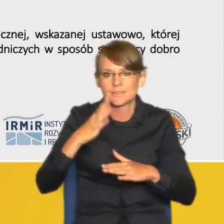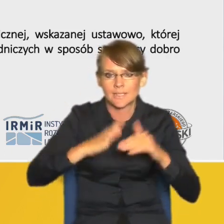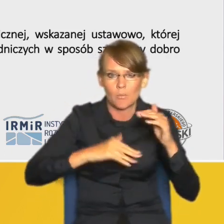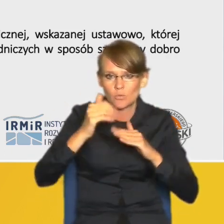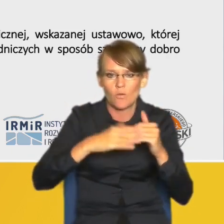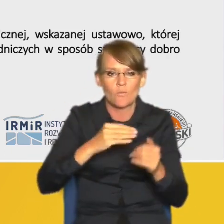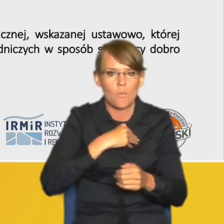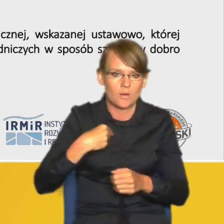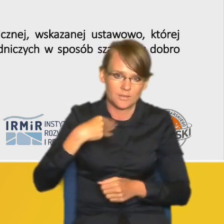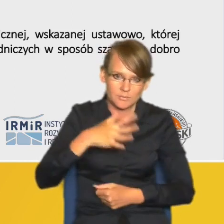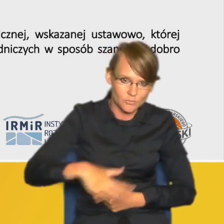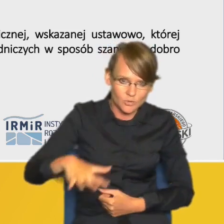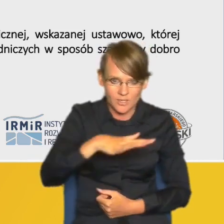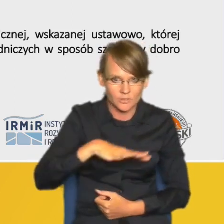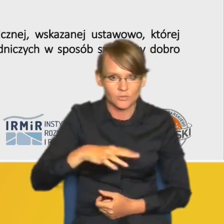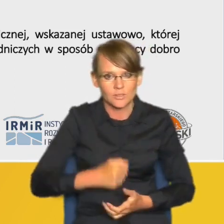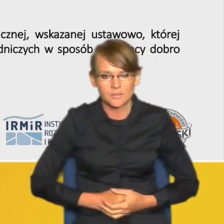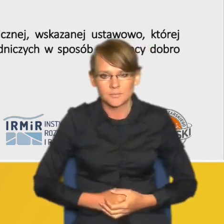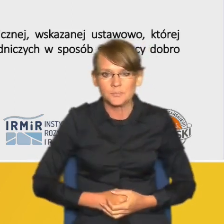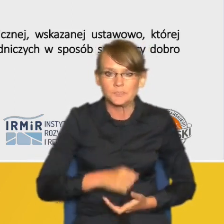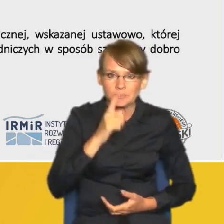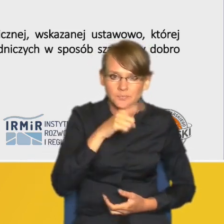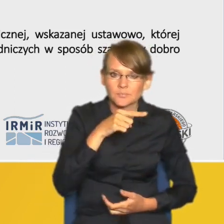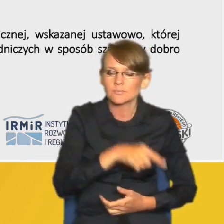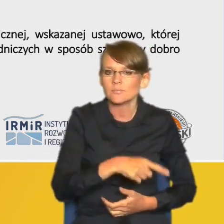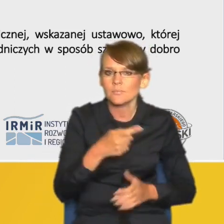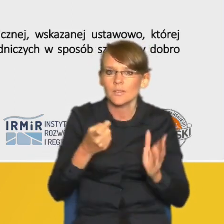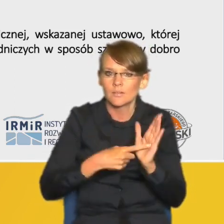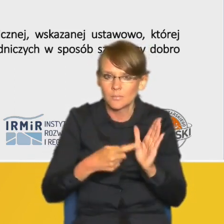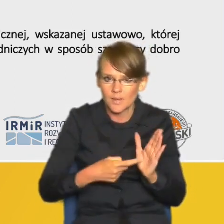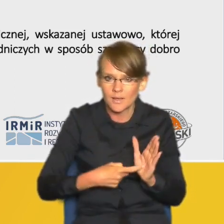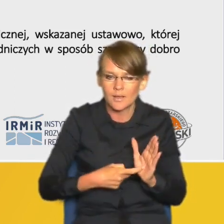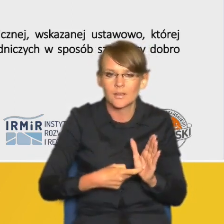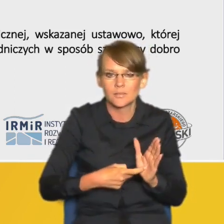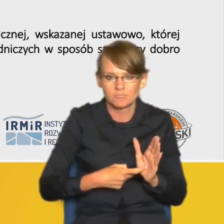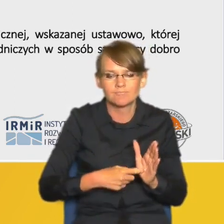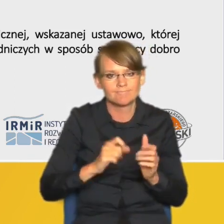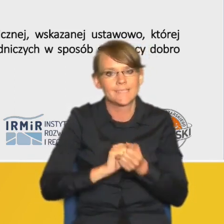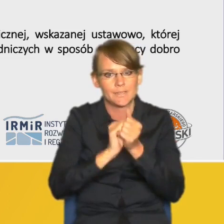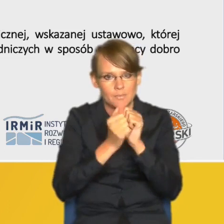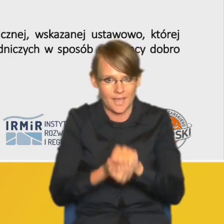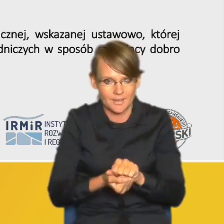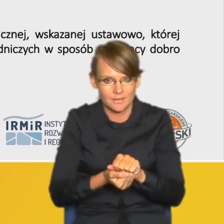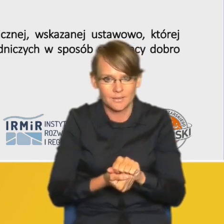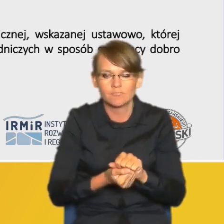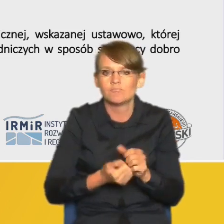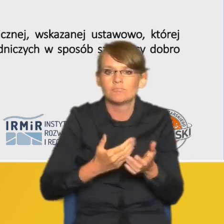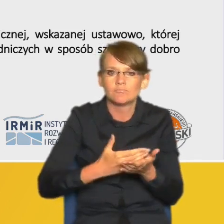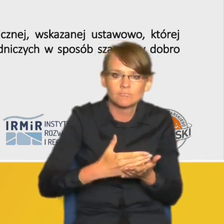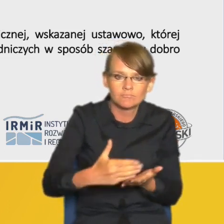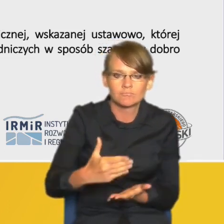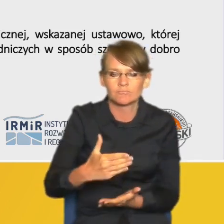przestrzeni natomiast on wymaga oczywiście zasadniczej zmiany idącej w kierunku